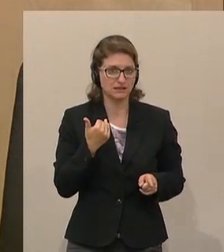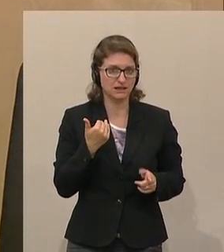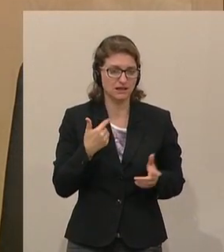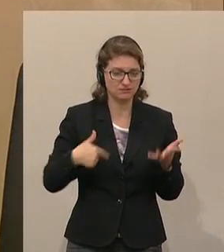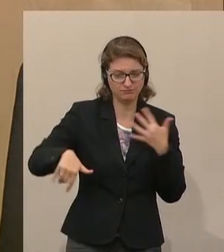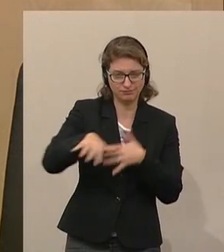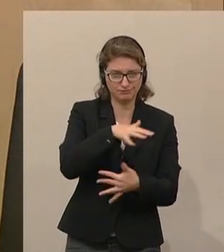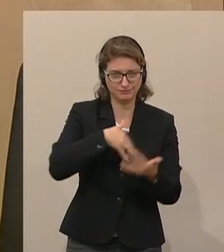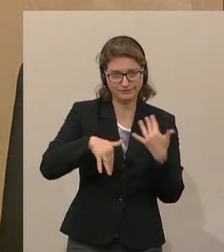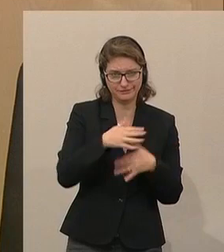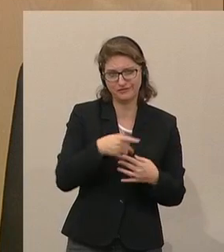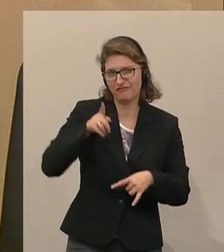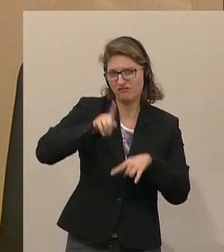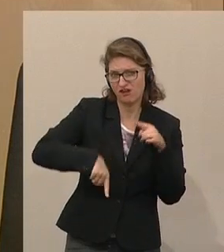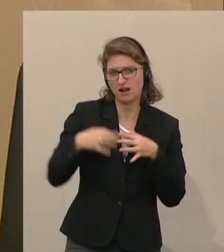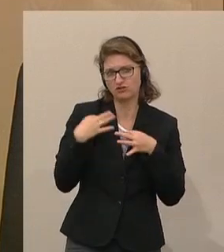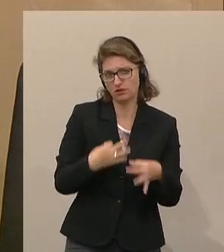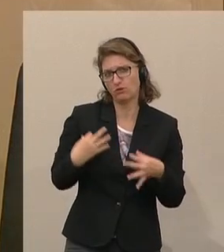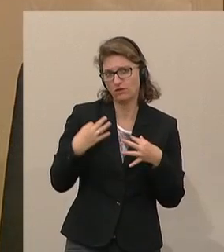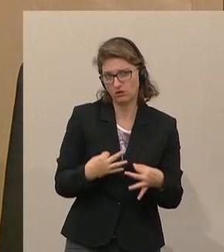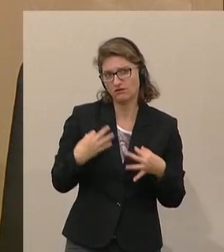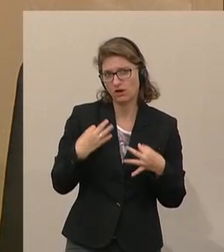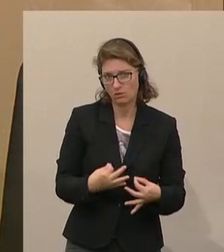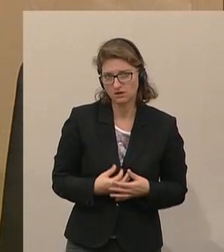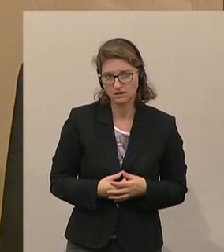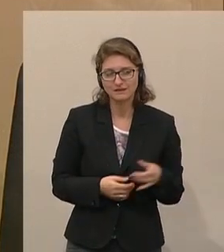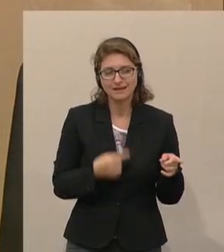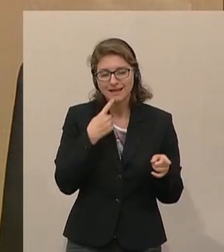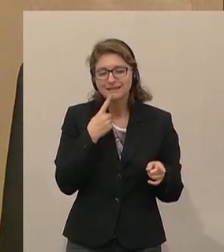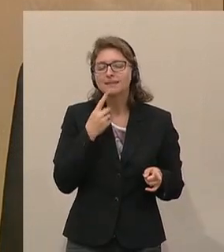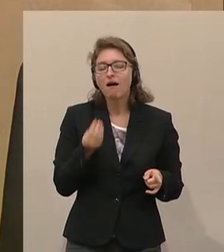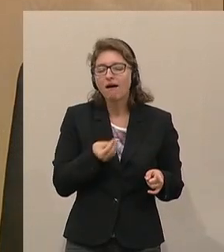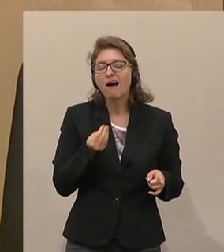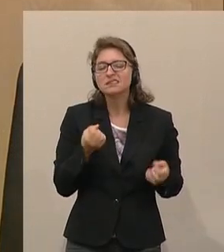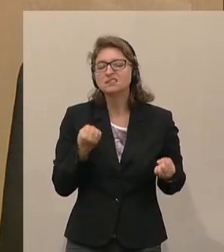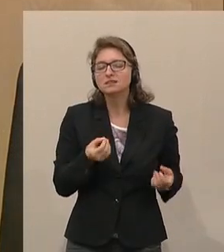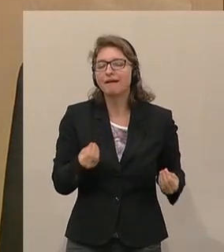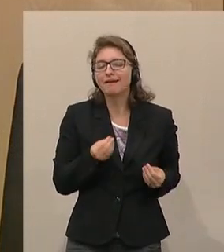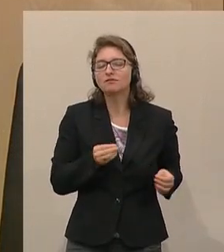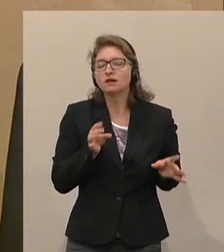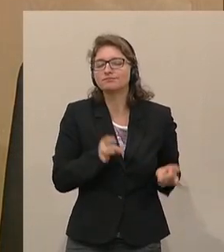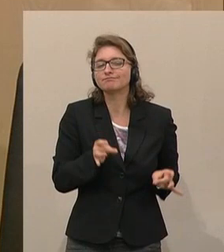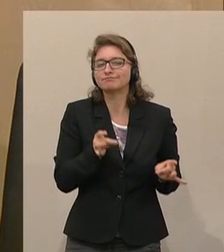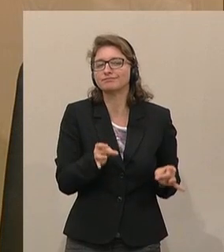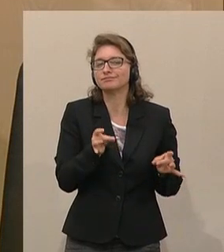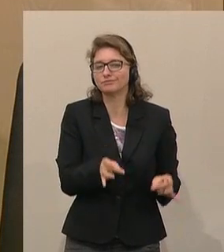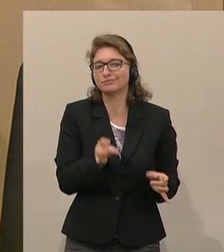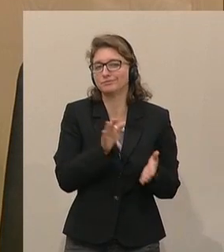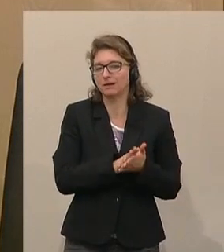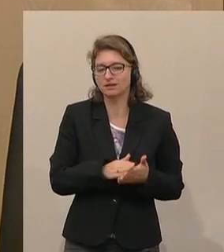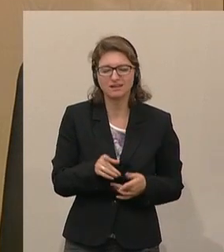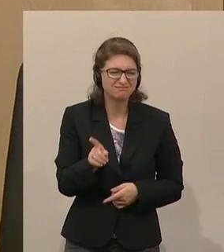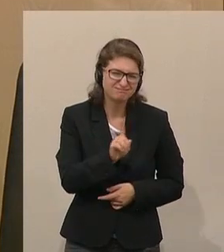immer wieder die Unwahrheit wiederholt, nach dem Motto, es wird schon was hängen und picken bleiben. Und das ist einfach nicht redlich. Und das muss man hier,